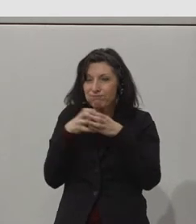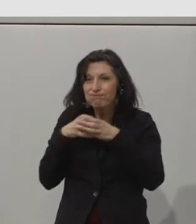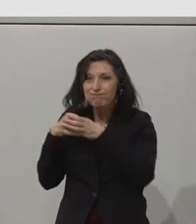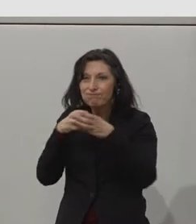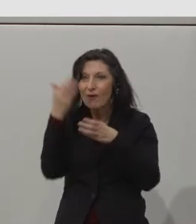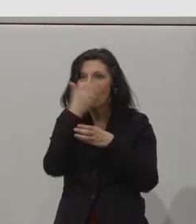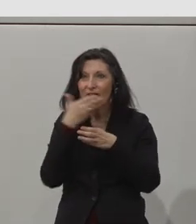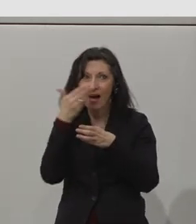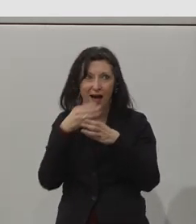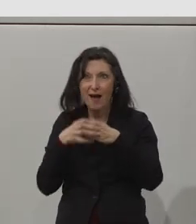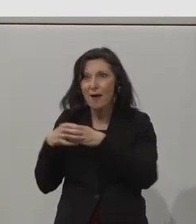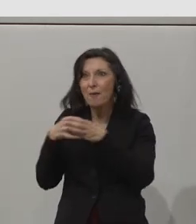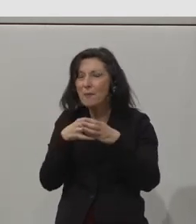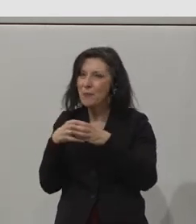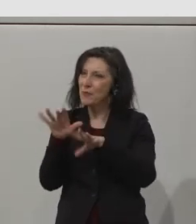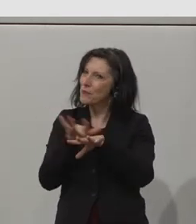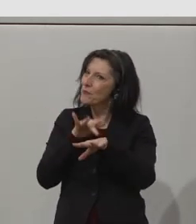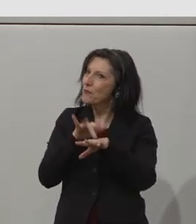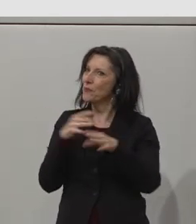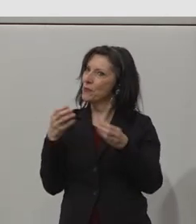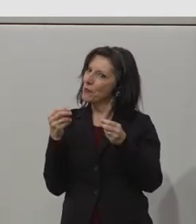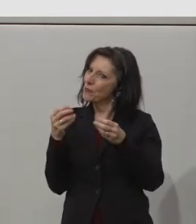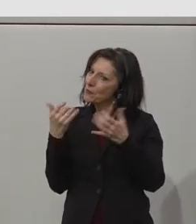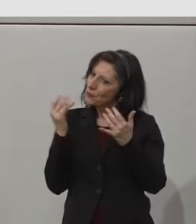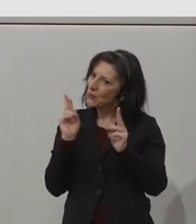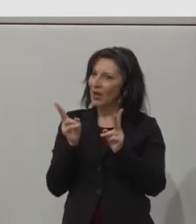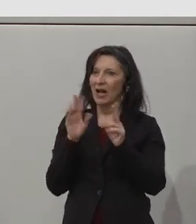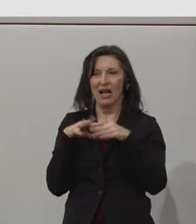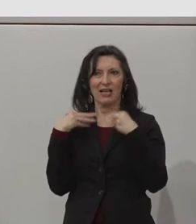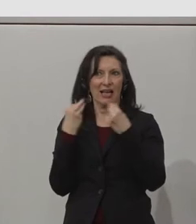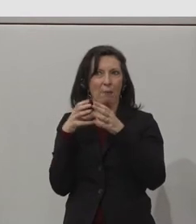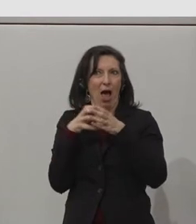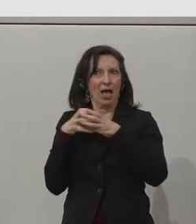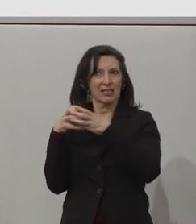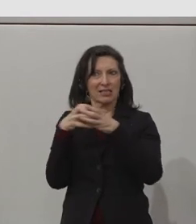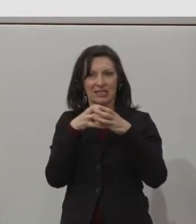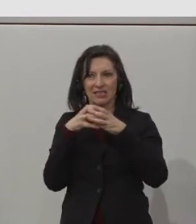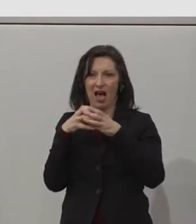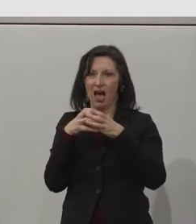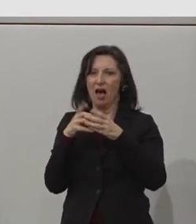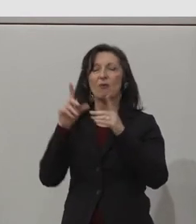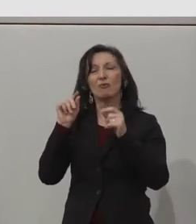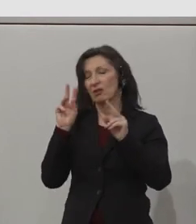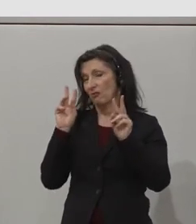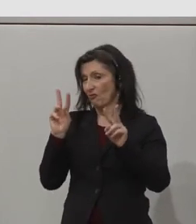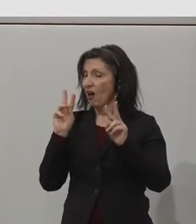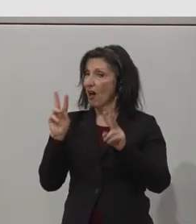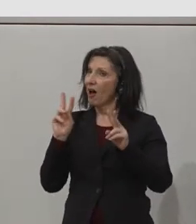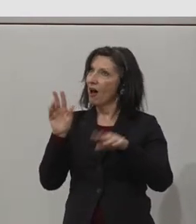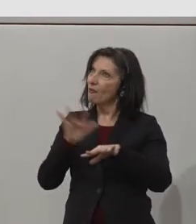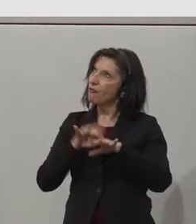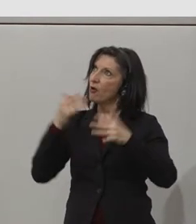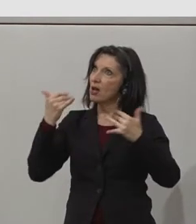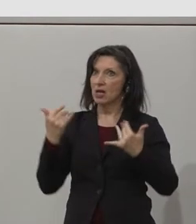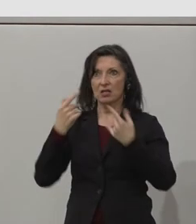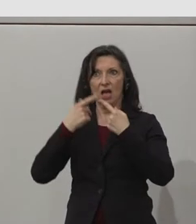and creating a real difference, which is really fantastic for us to see. So on the